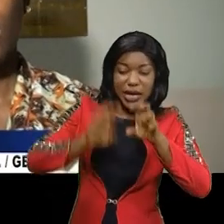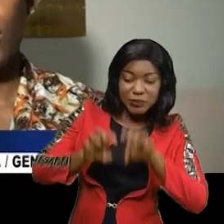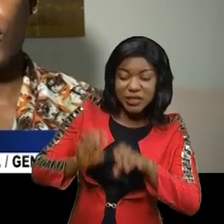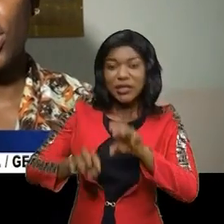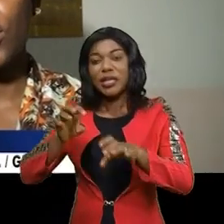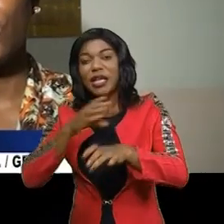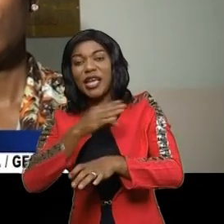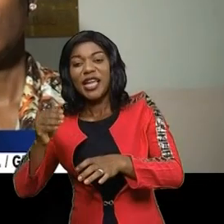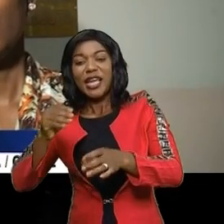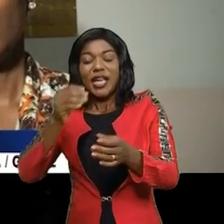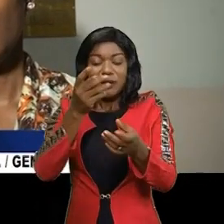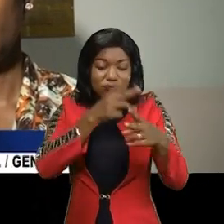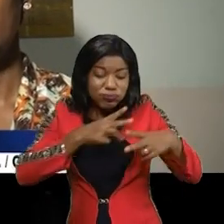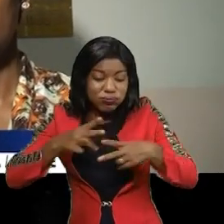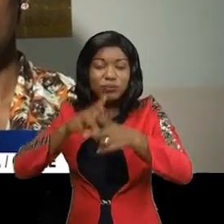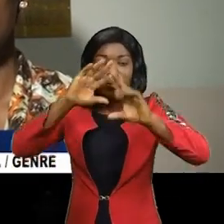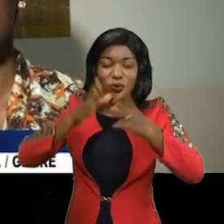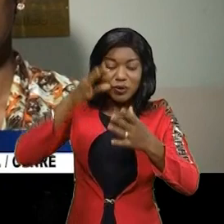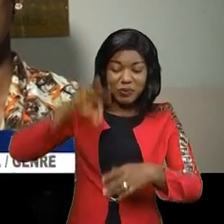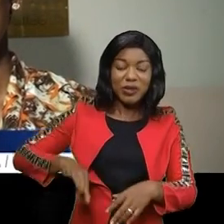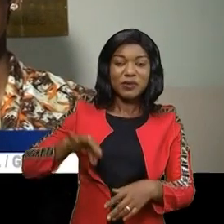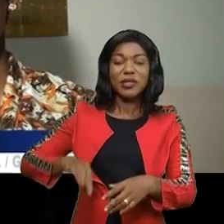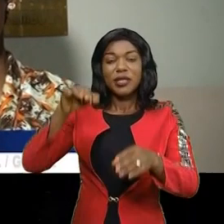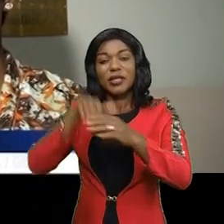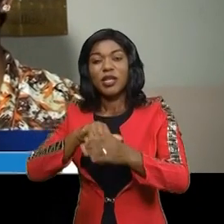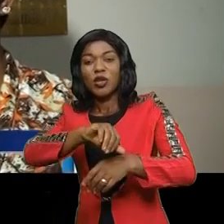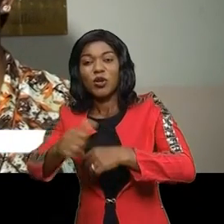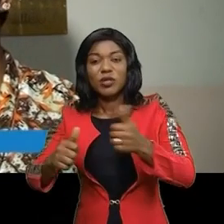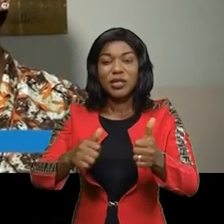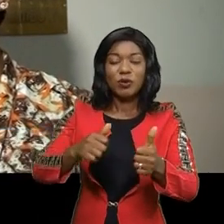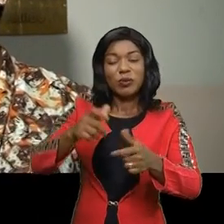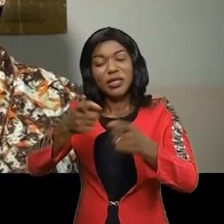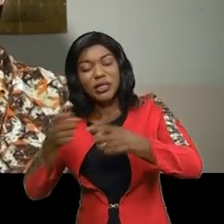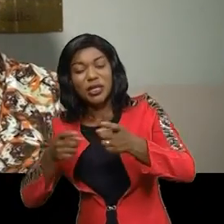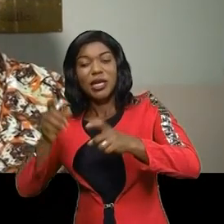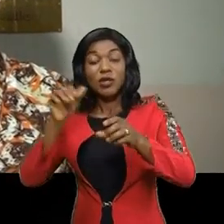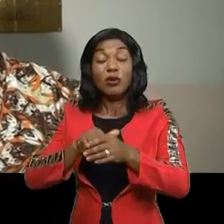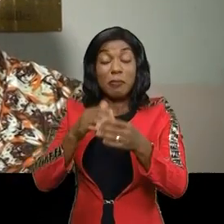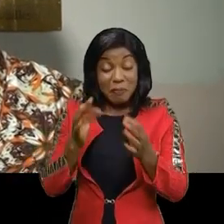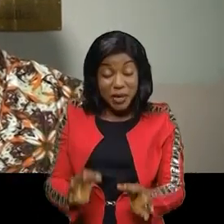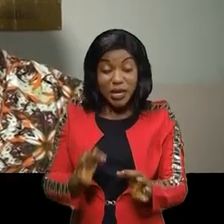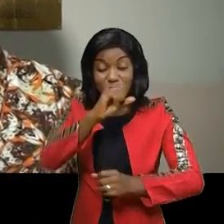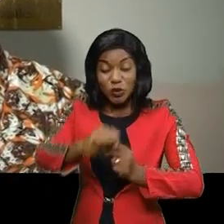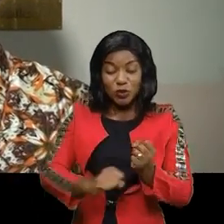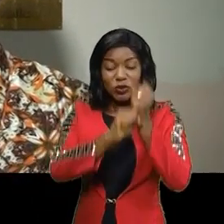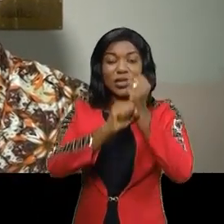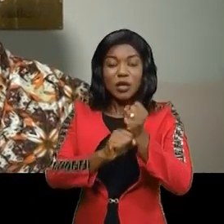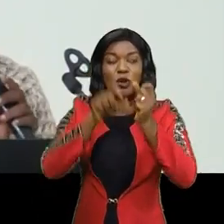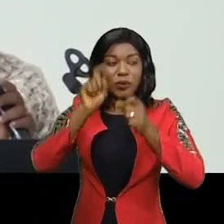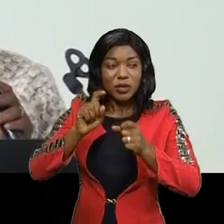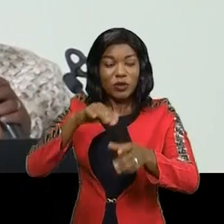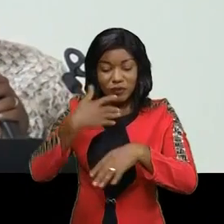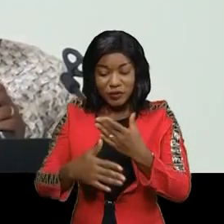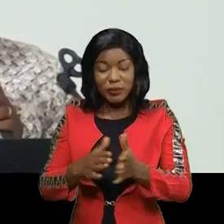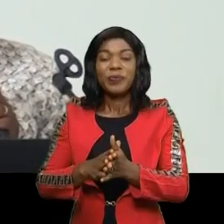et de gestion bénéficier d'un management ou en tout cas du moins d'un soutien et coaching pour ce faire.